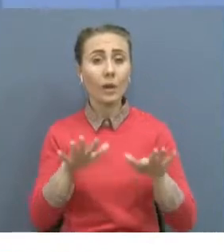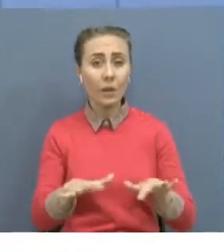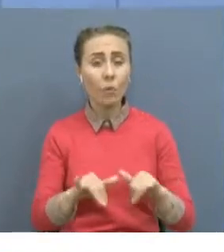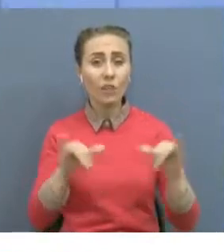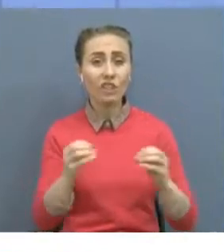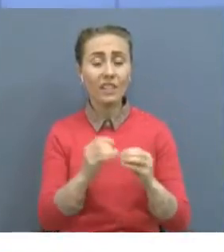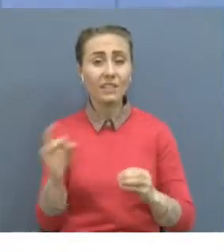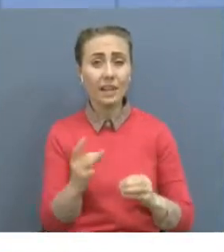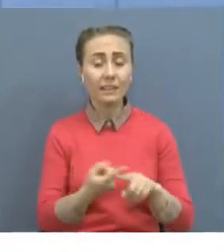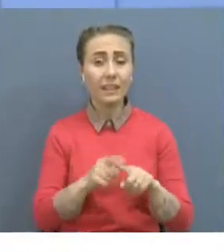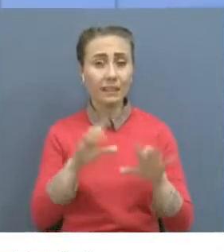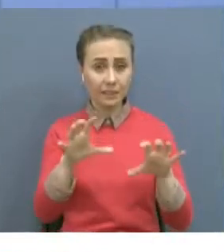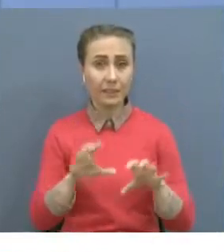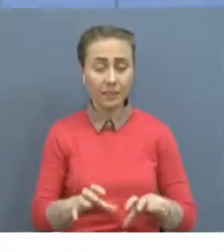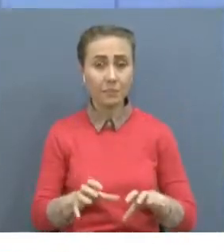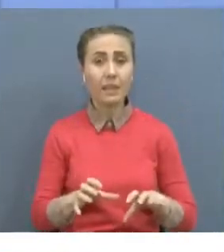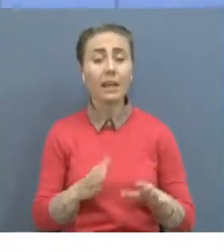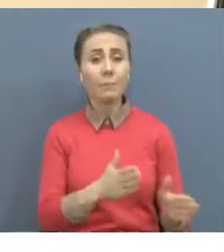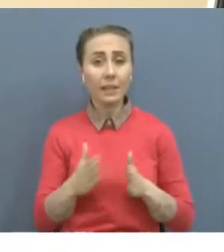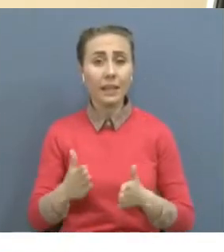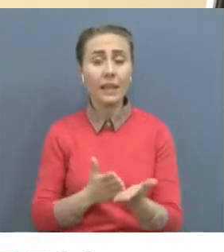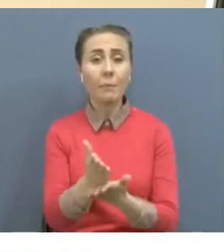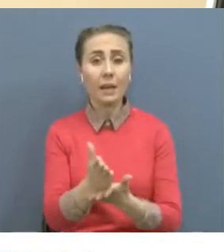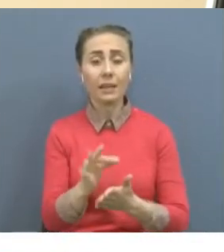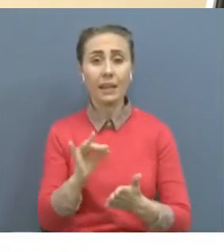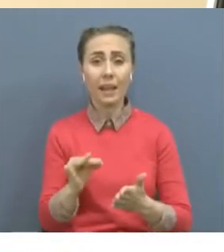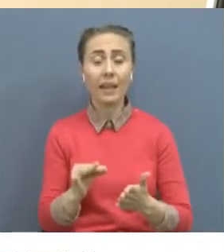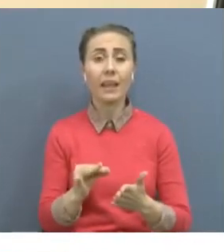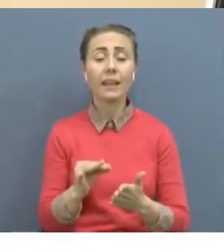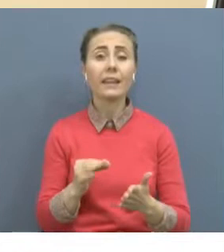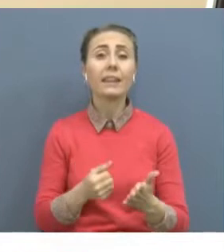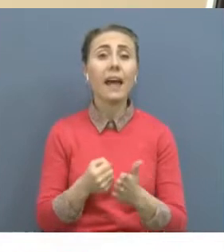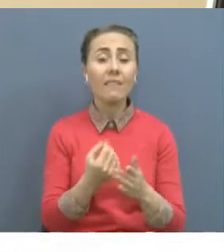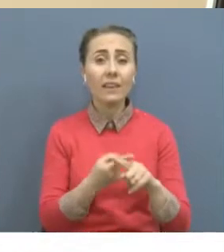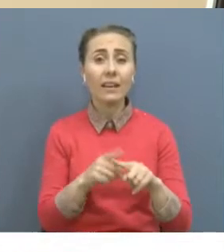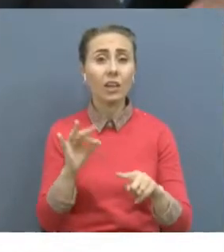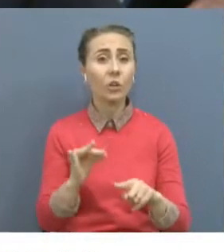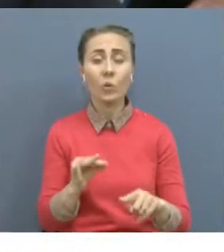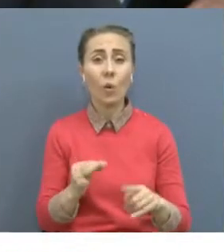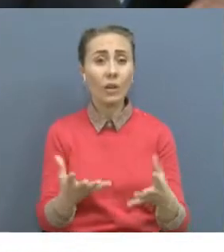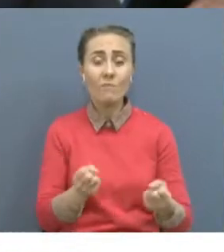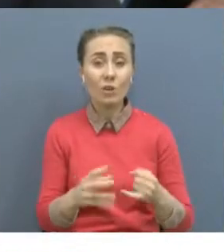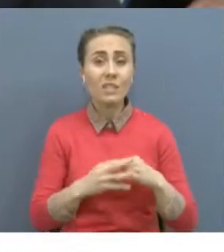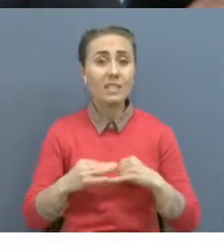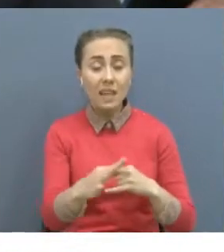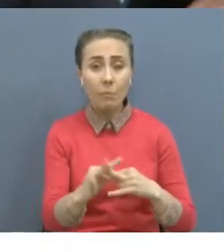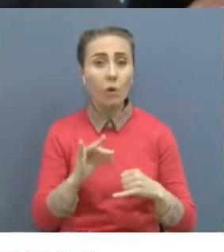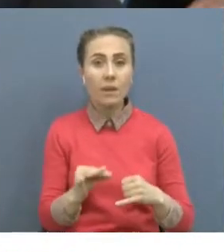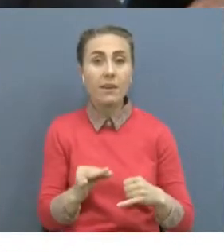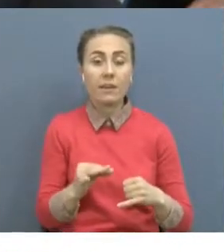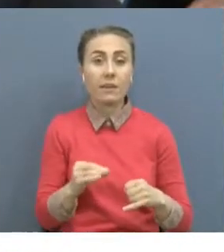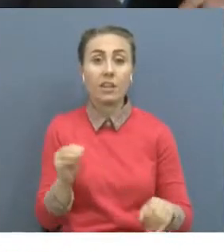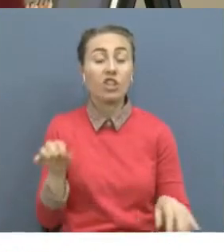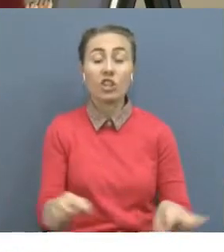салмақ салуды көздеген заңнамалық тетік. Елдің байлығын бауырына басып, егінде малда өсірмеген шаруаларға 156 миллион тенге салық